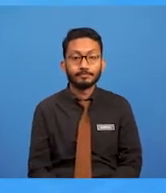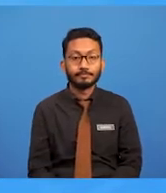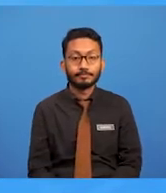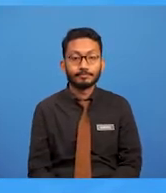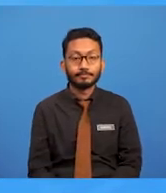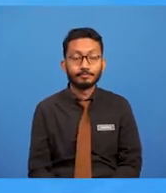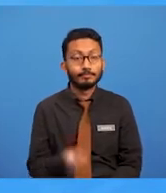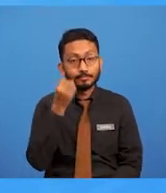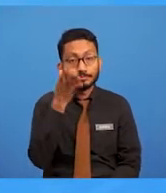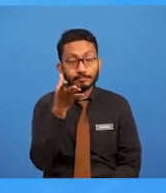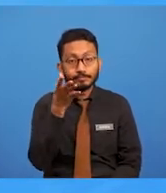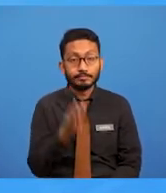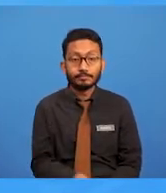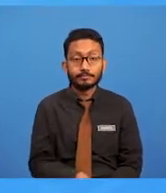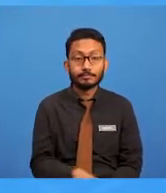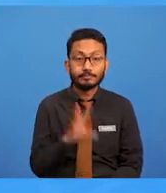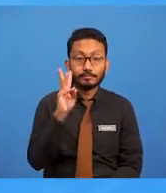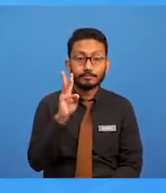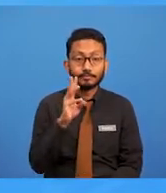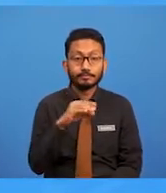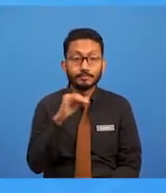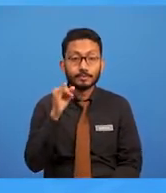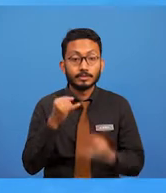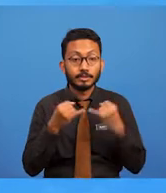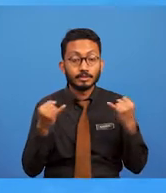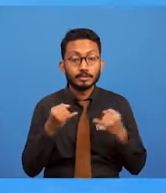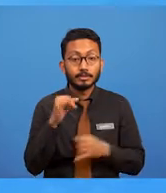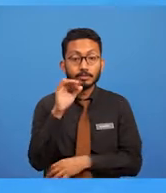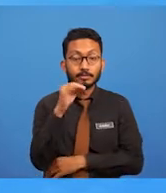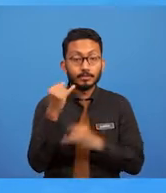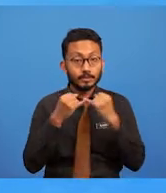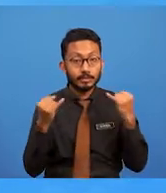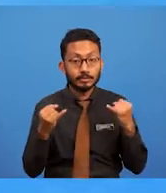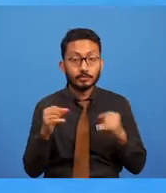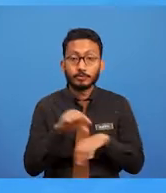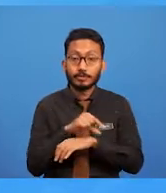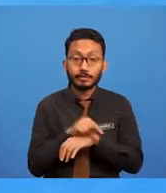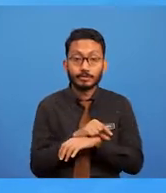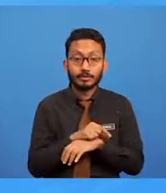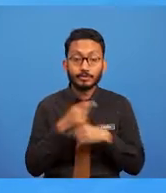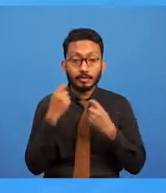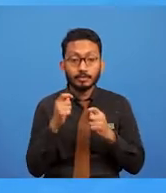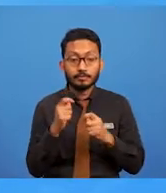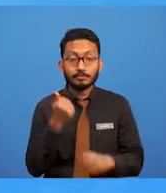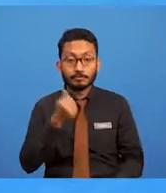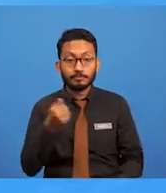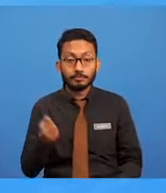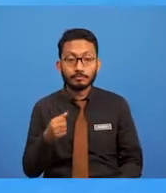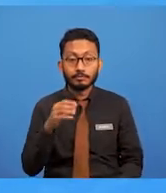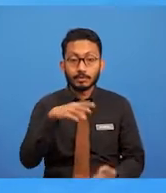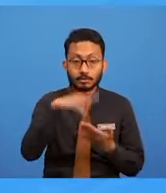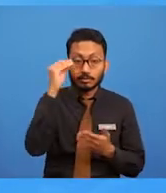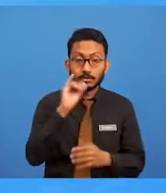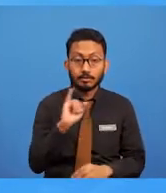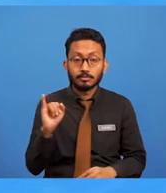Nyatakan enam jenis sasaran pengguna yang telah anda pelajari sebentar